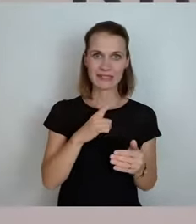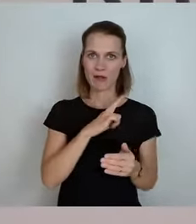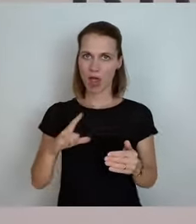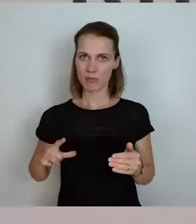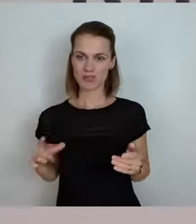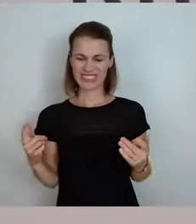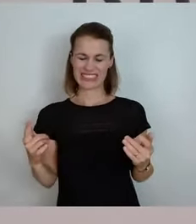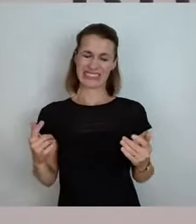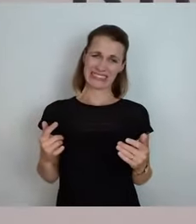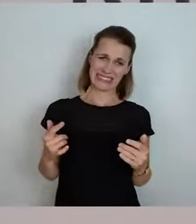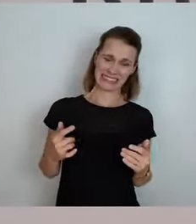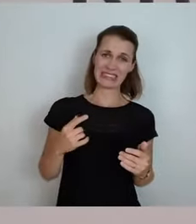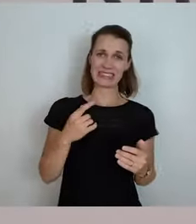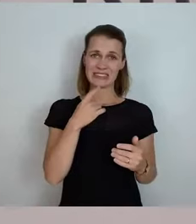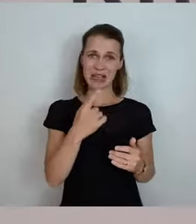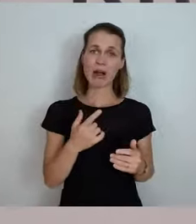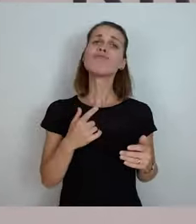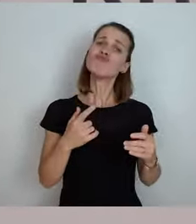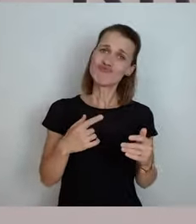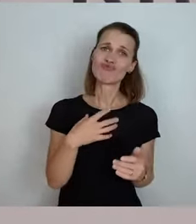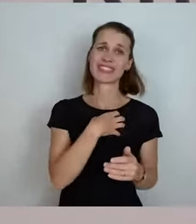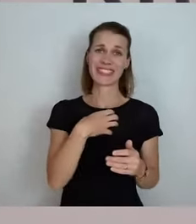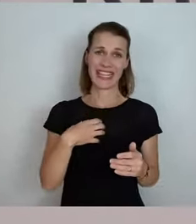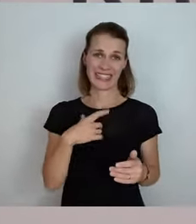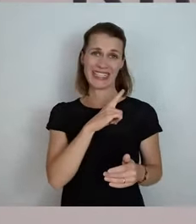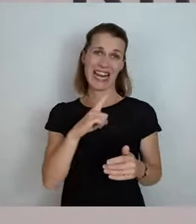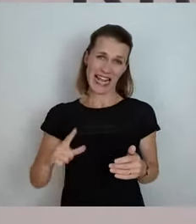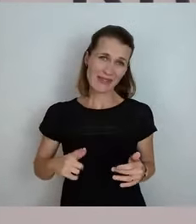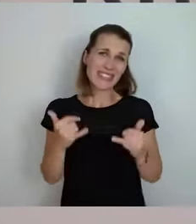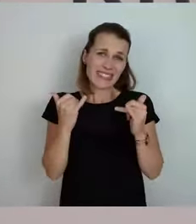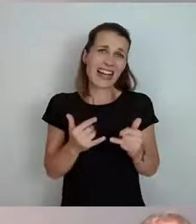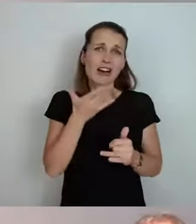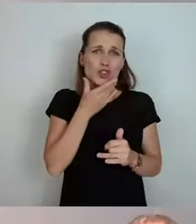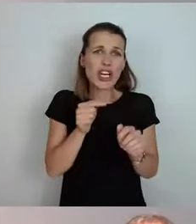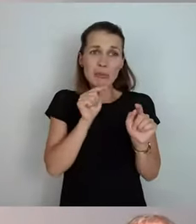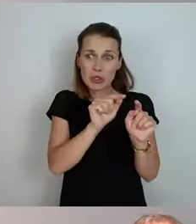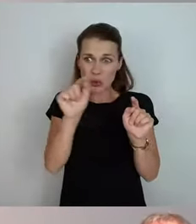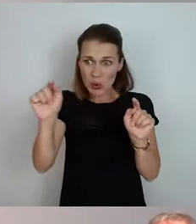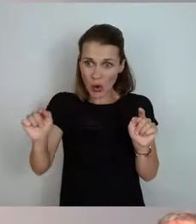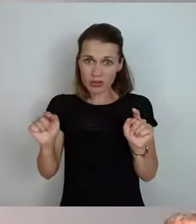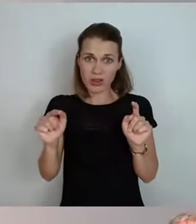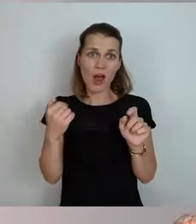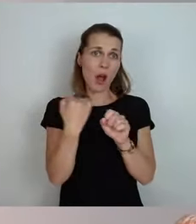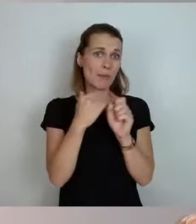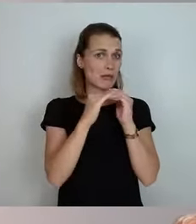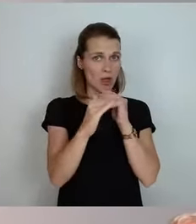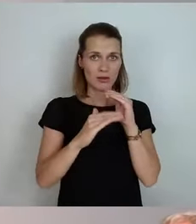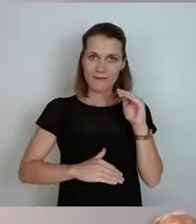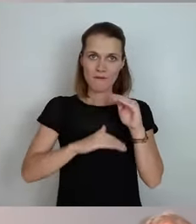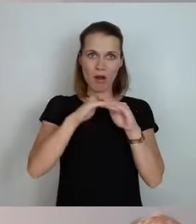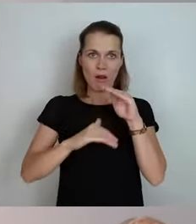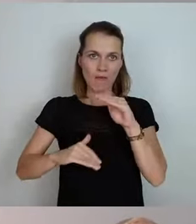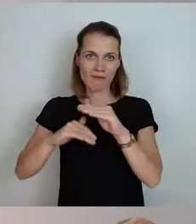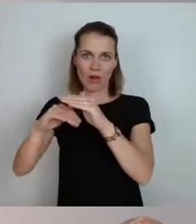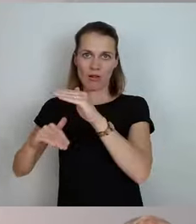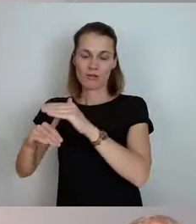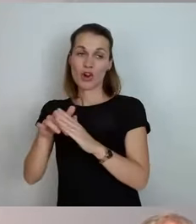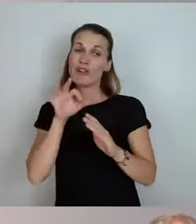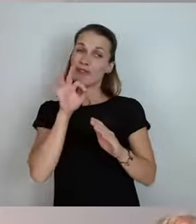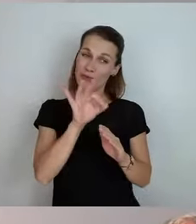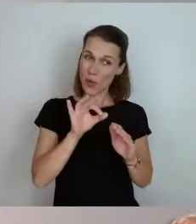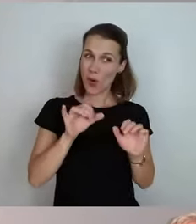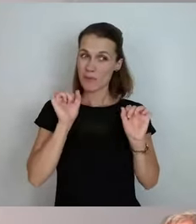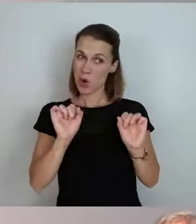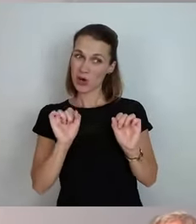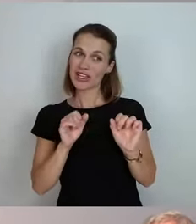und Dresden ist schön, aber da haben wir jetzt alle Stellen schon besetzt und wir haben für sie die und die und die Schule